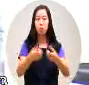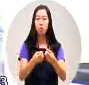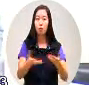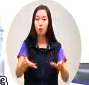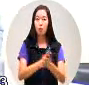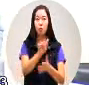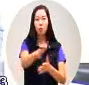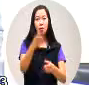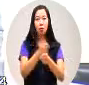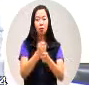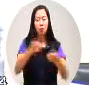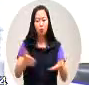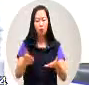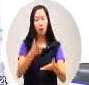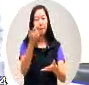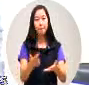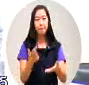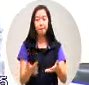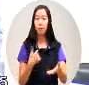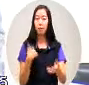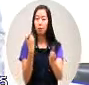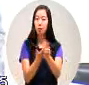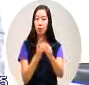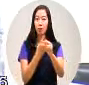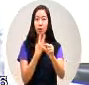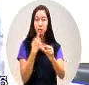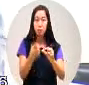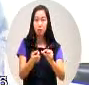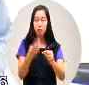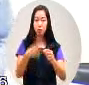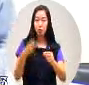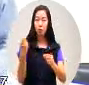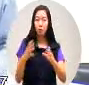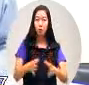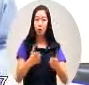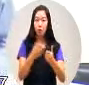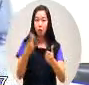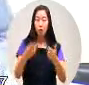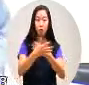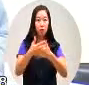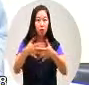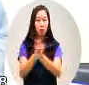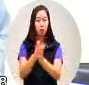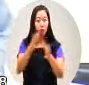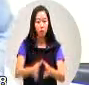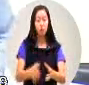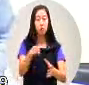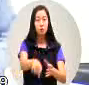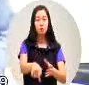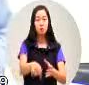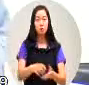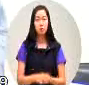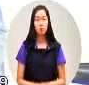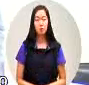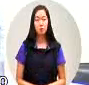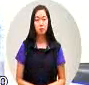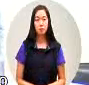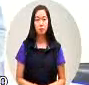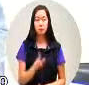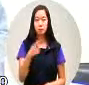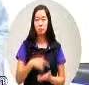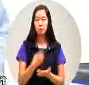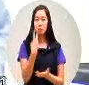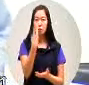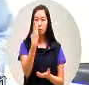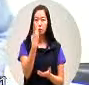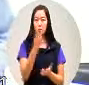非常的慢所以我给中央重建会由于交通建设这个部分打两